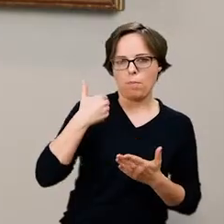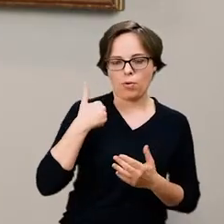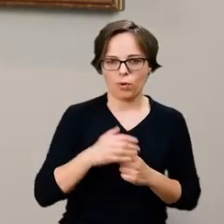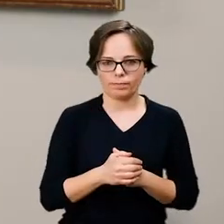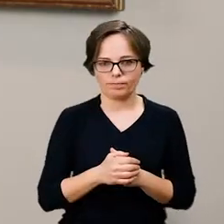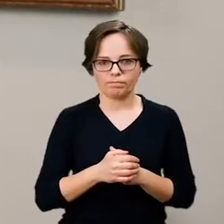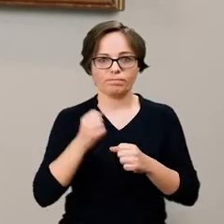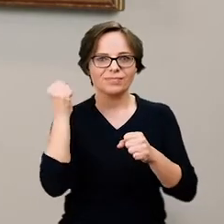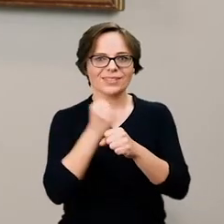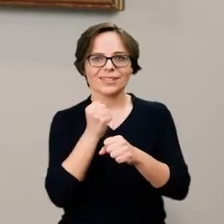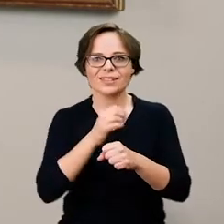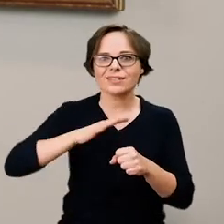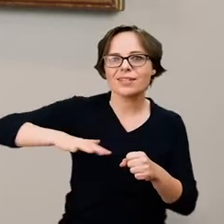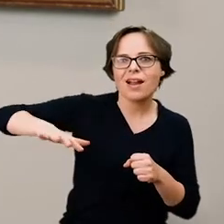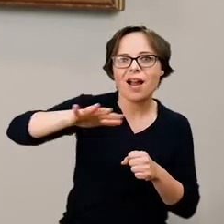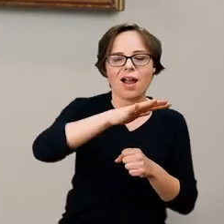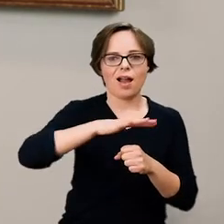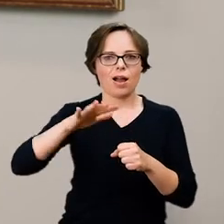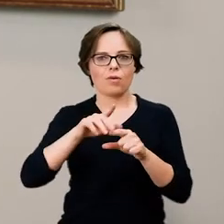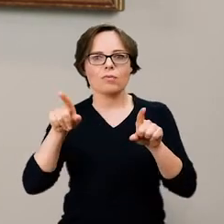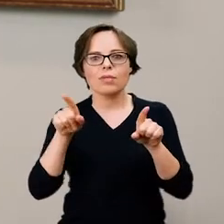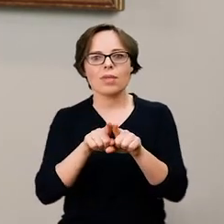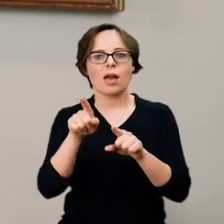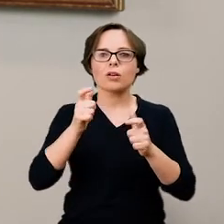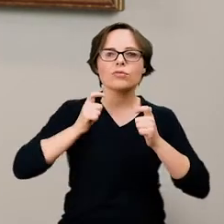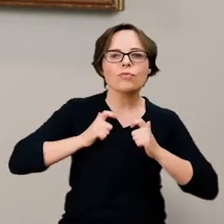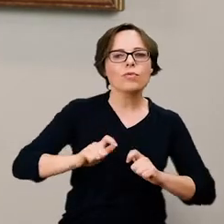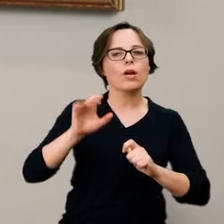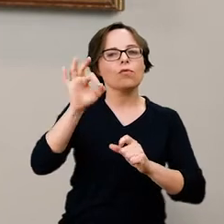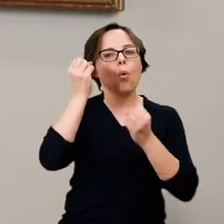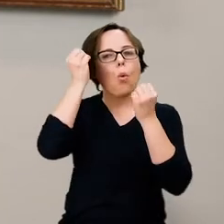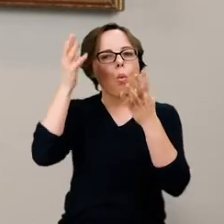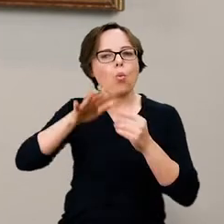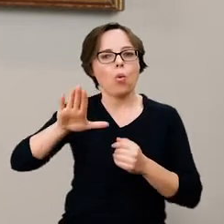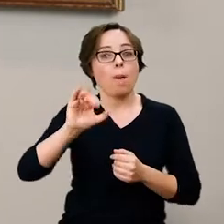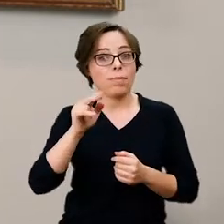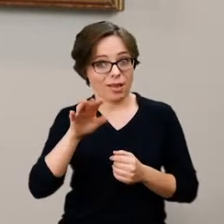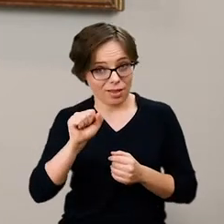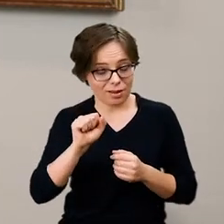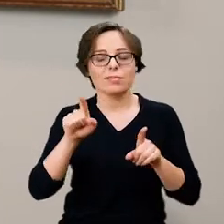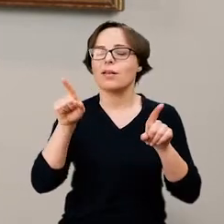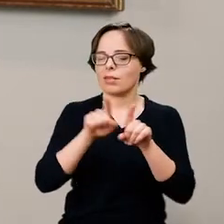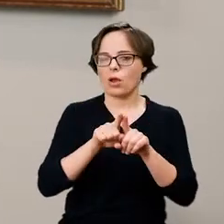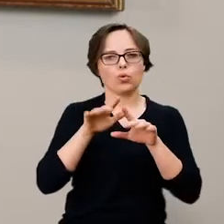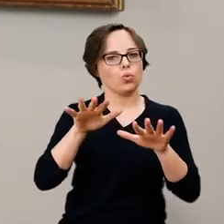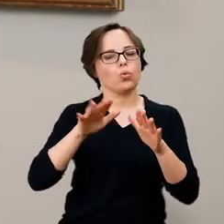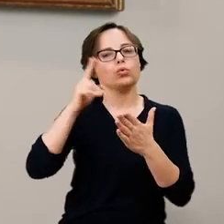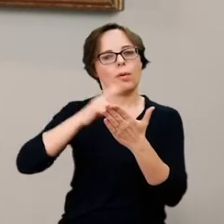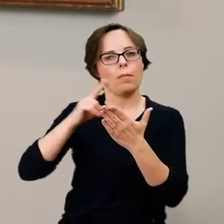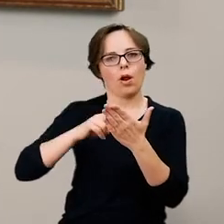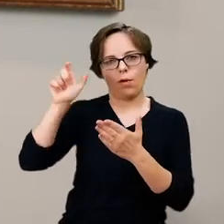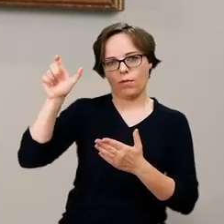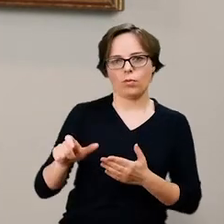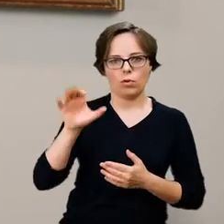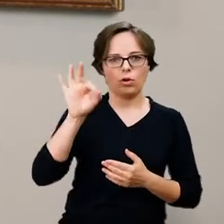Krajobrazy skalistego półwyspu i regionalny folklor Bretanii był również kluczowym wątkiem